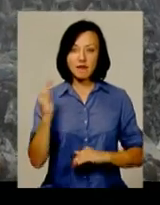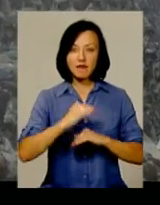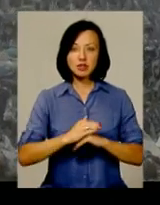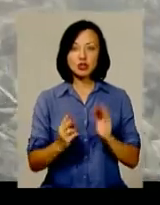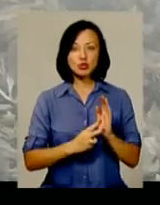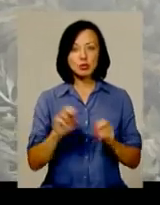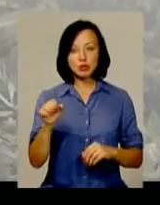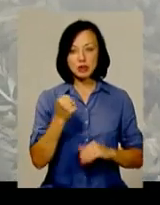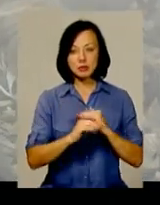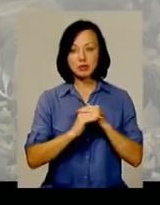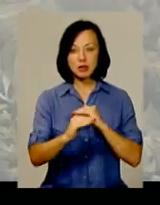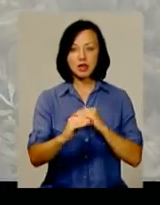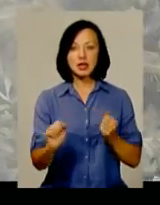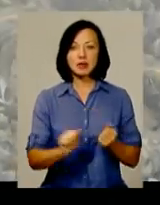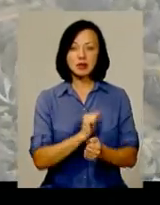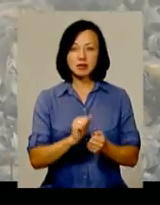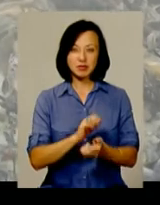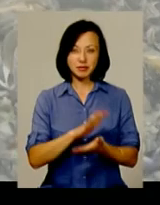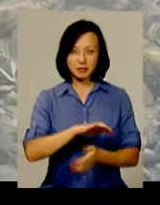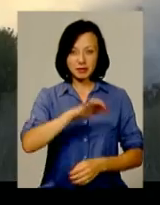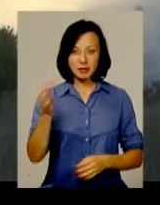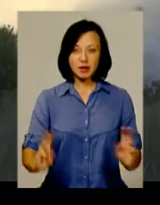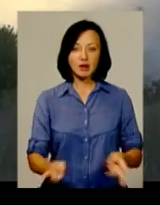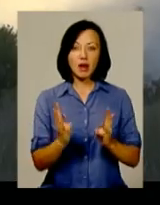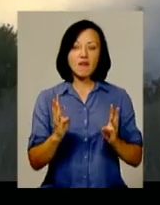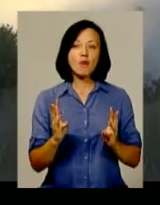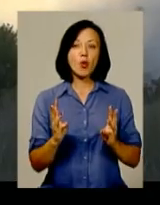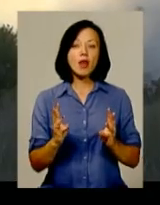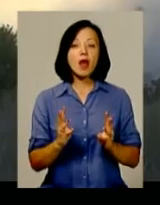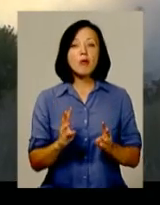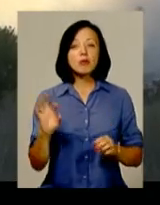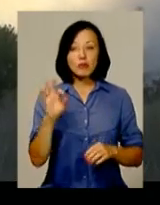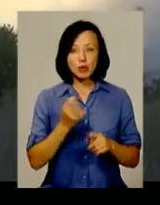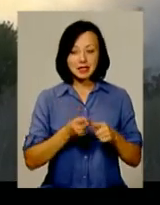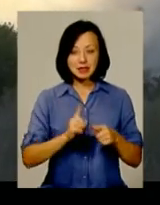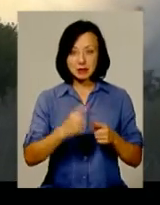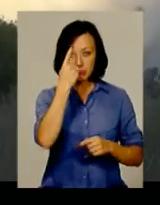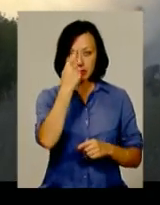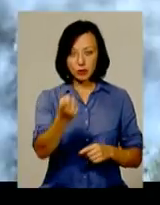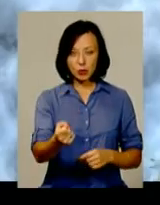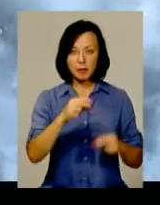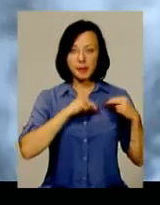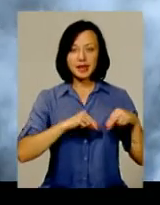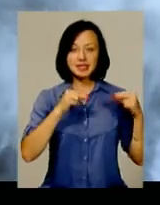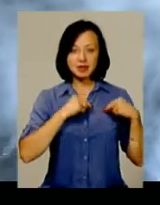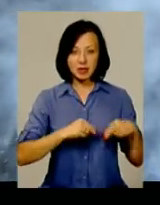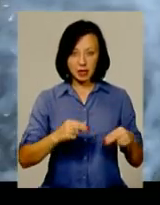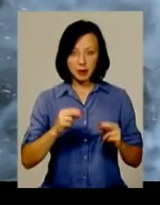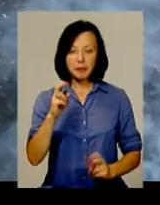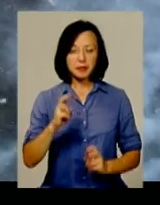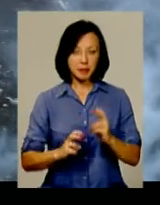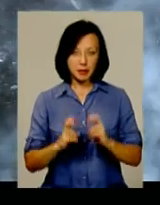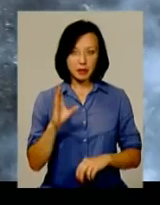7 серпня на полігоні твердих побутових відходів спалахнув вогонь. Про займання надзвичайників повідомили працівники комунального